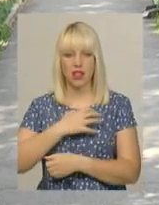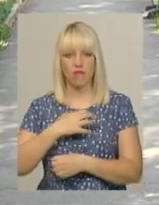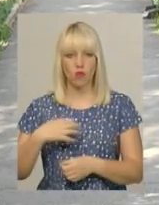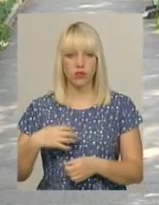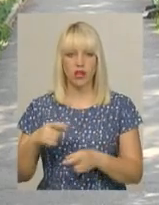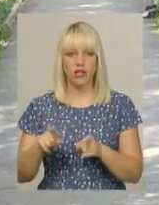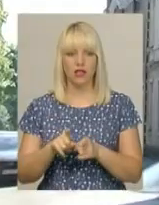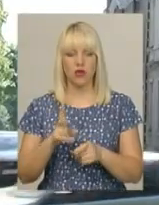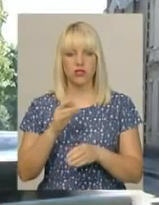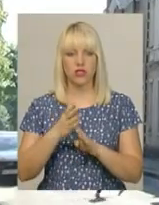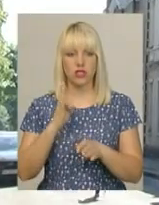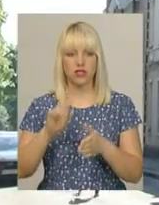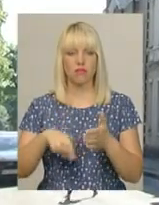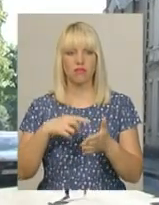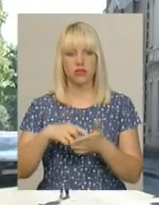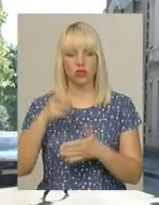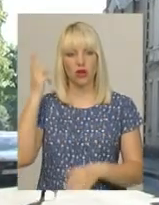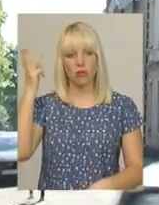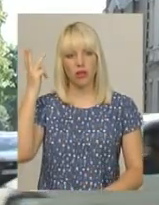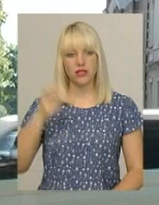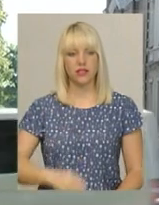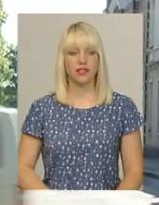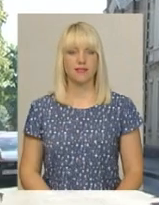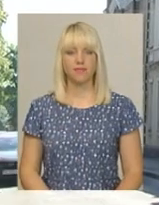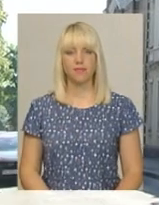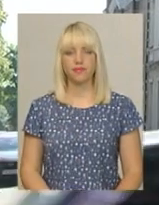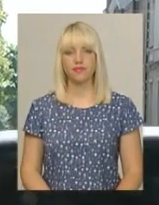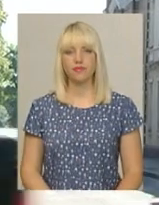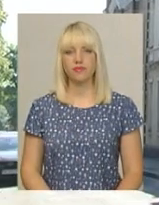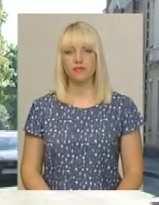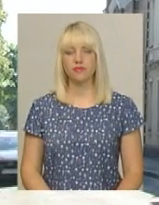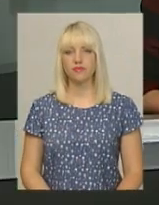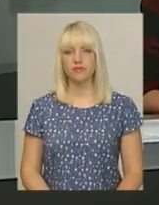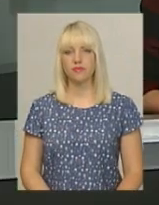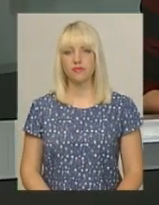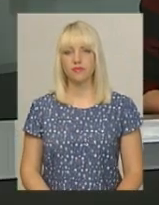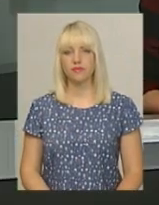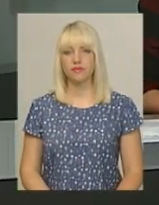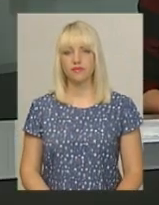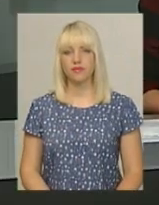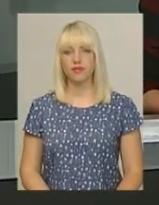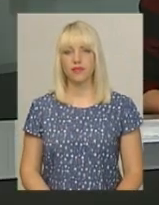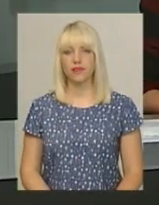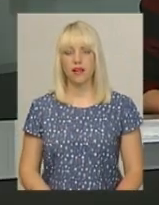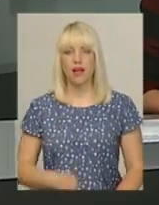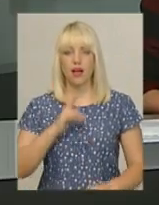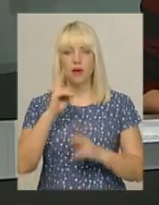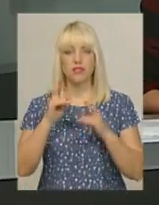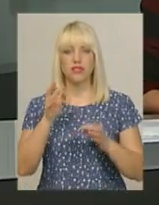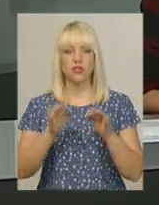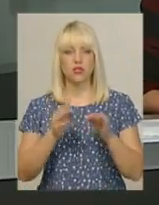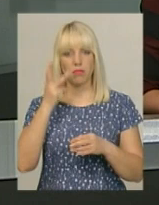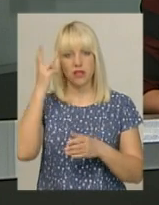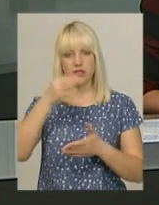це йде місто Хмельницький. Наталія Сідова, Олександр Горішевський, новини Поділля Центр. В апеляційному суді